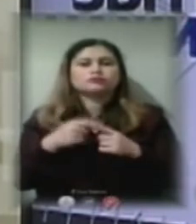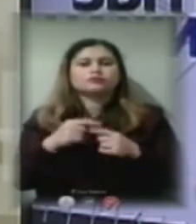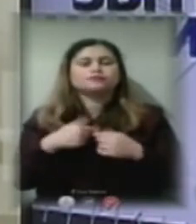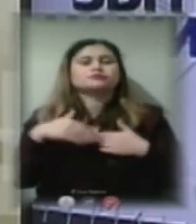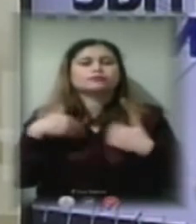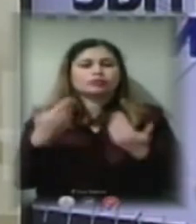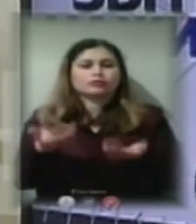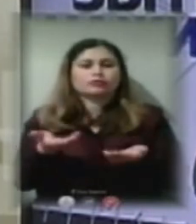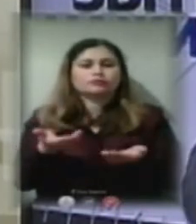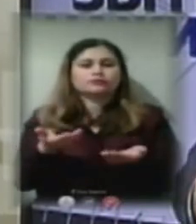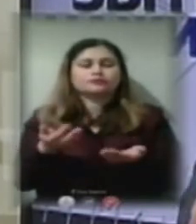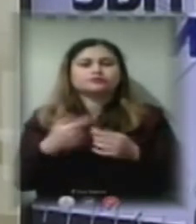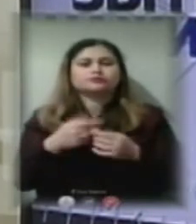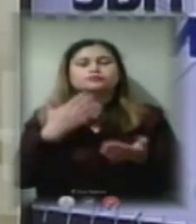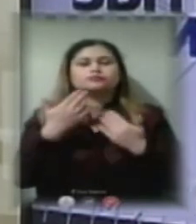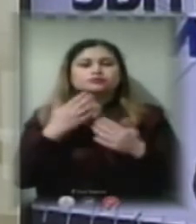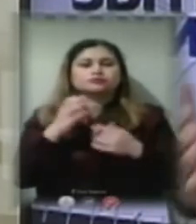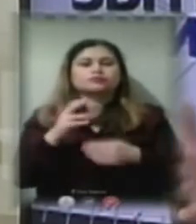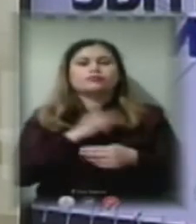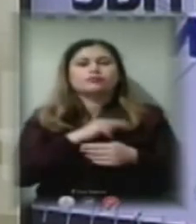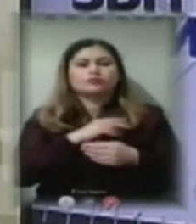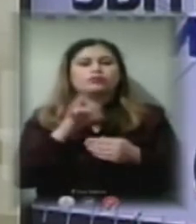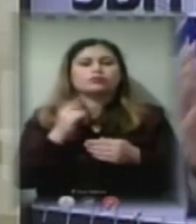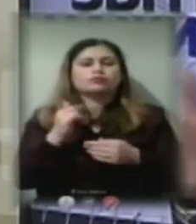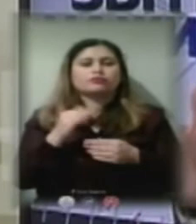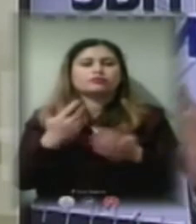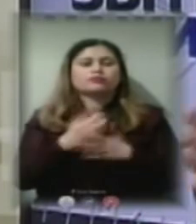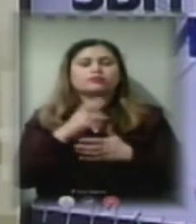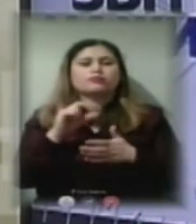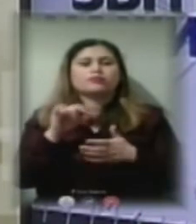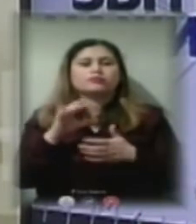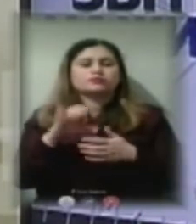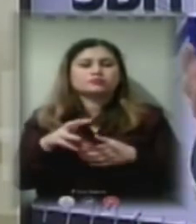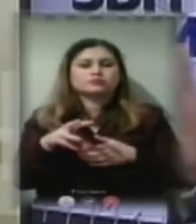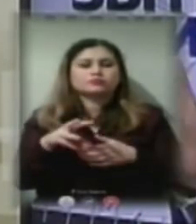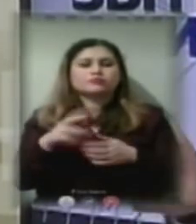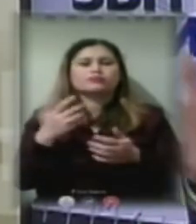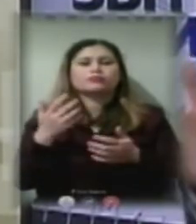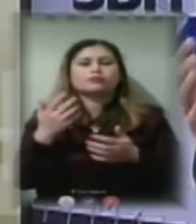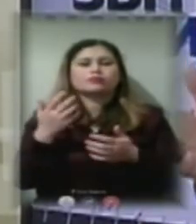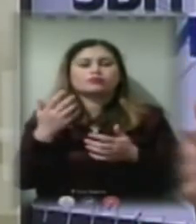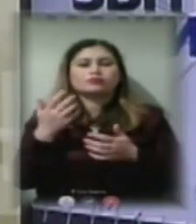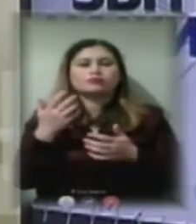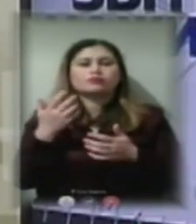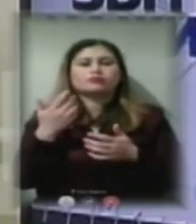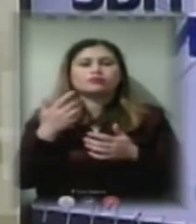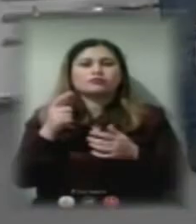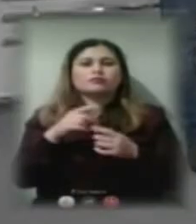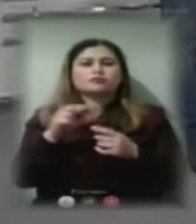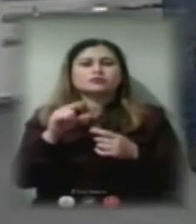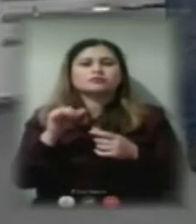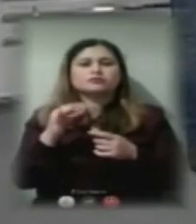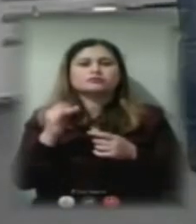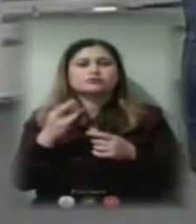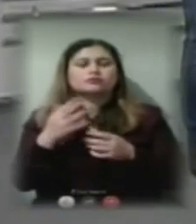поспілкуватися з робочою групою і знайти механізм якийсь, ну, істина десь посередньо. І це може бути питання, яке ми